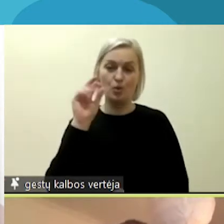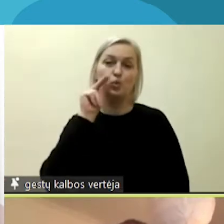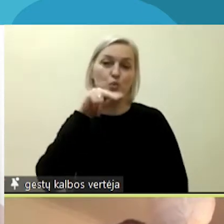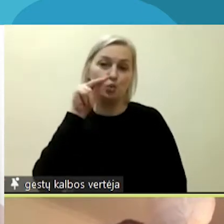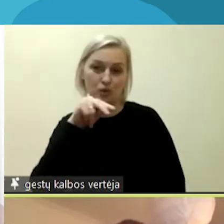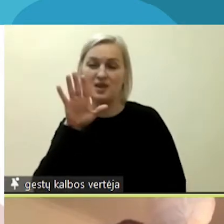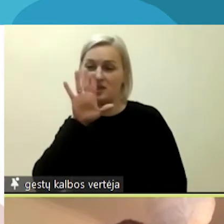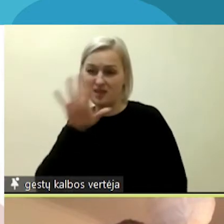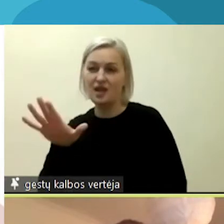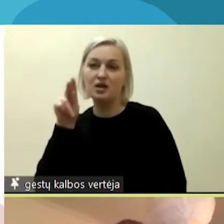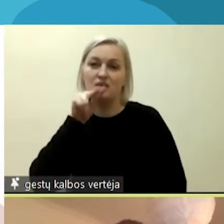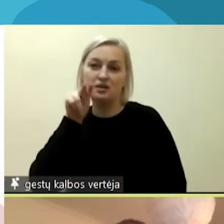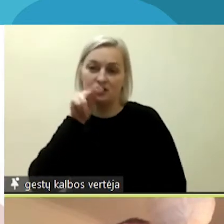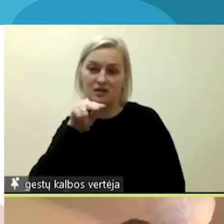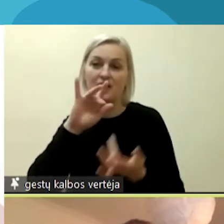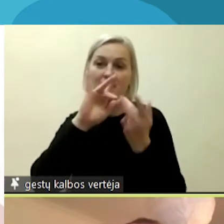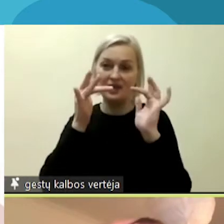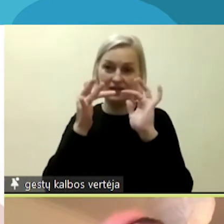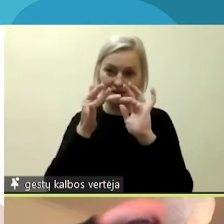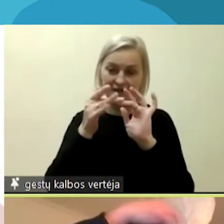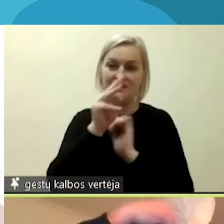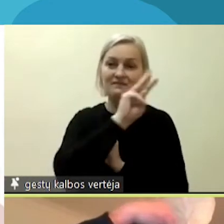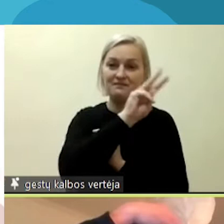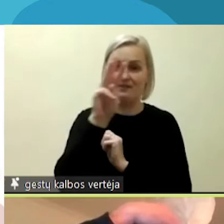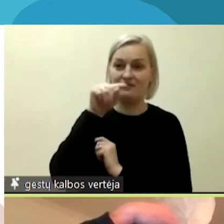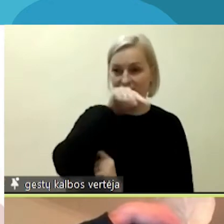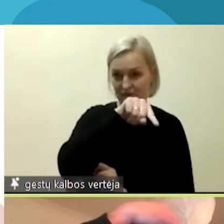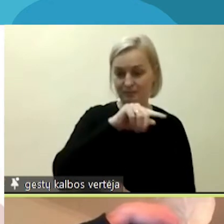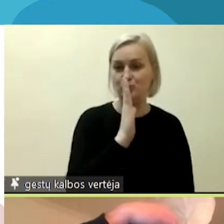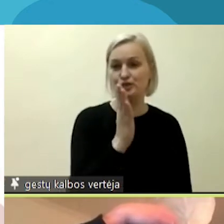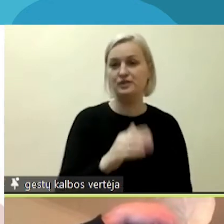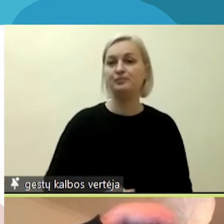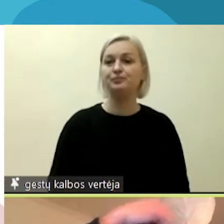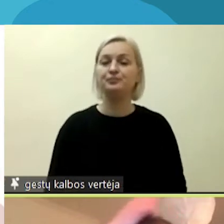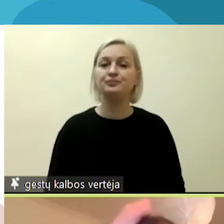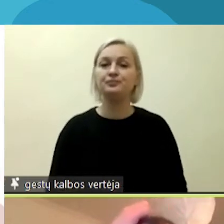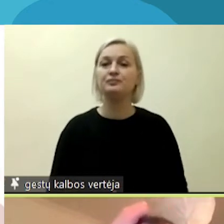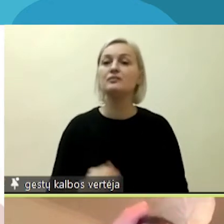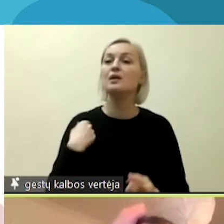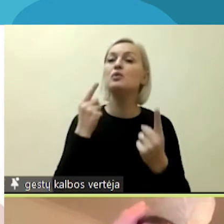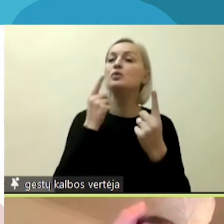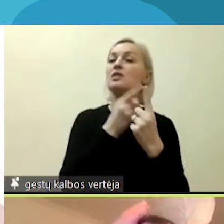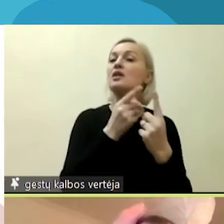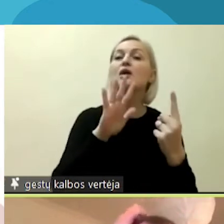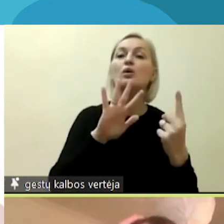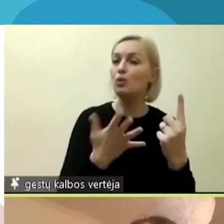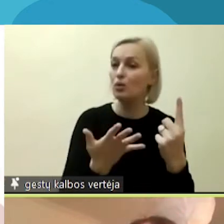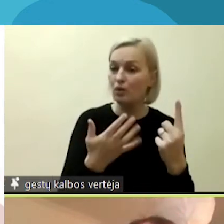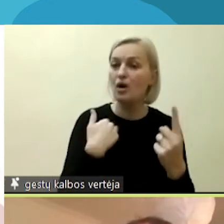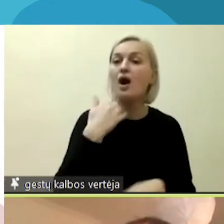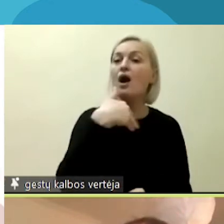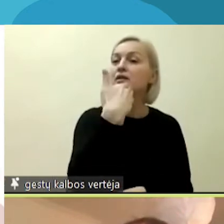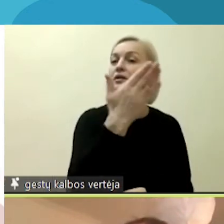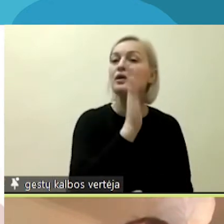neapykantos nusikaltimus internete sistemą. Ir ko mes siekiame, kur atsidursime ateityje.